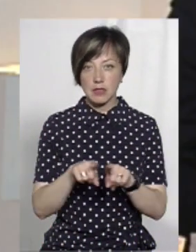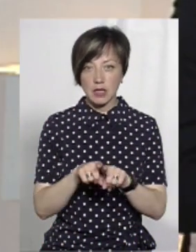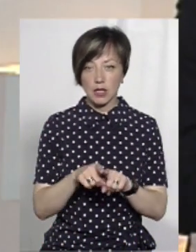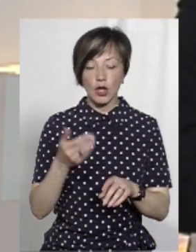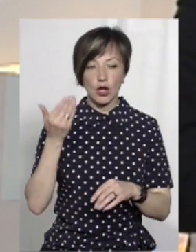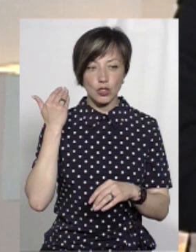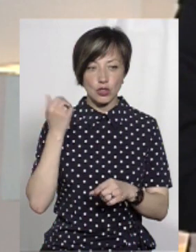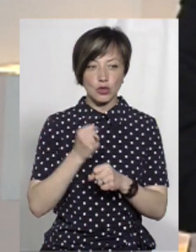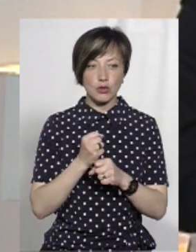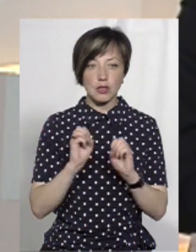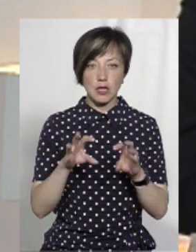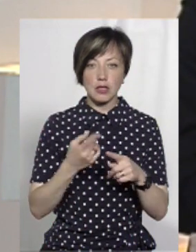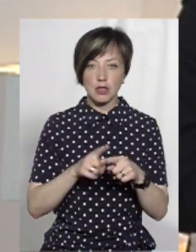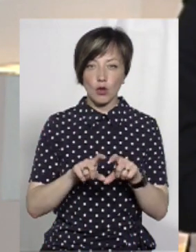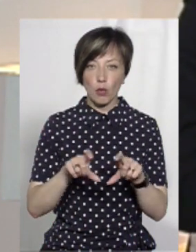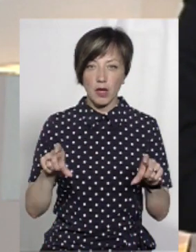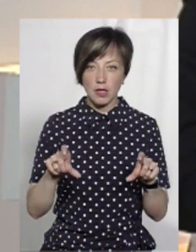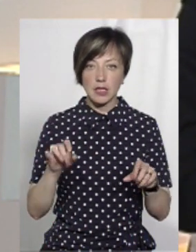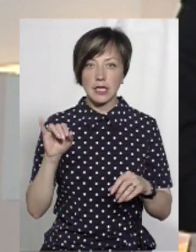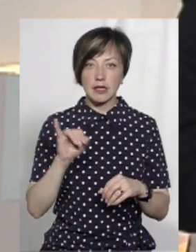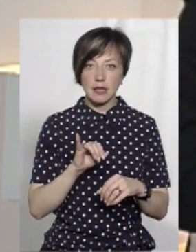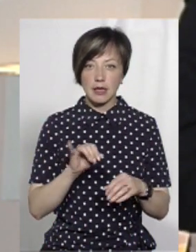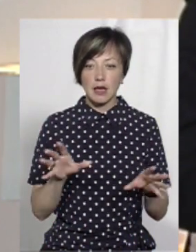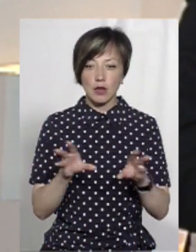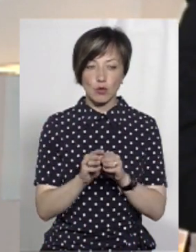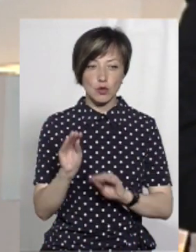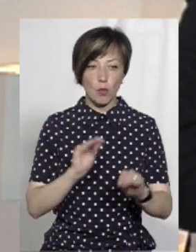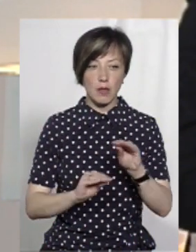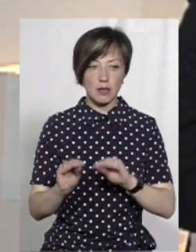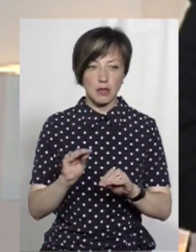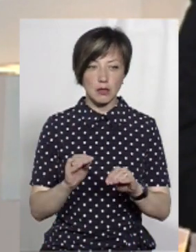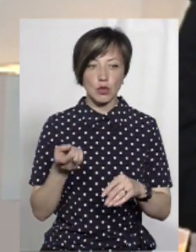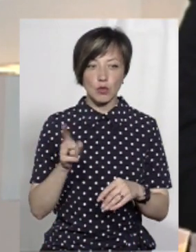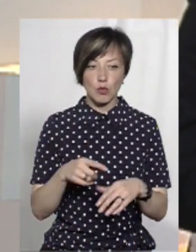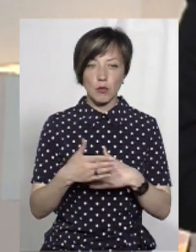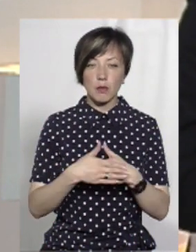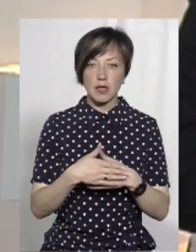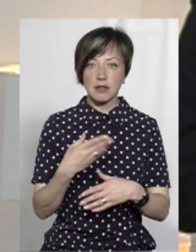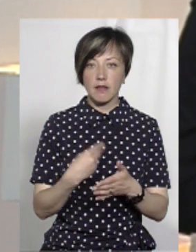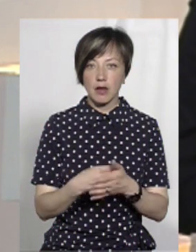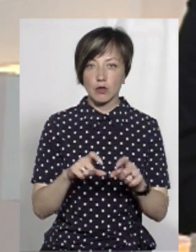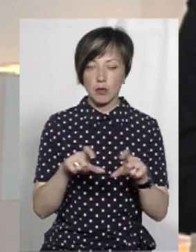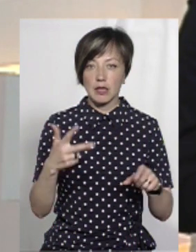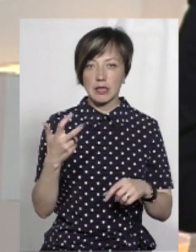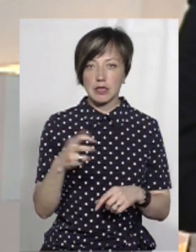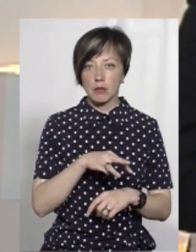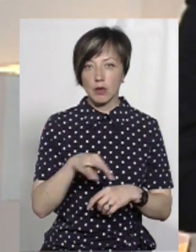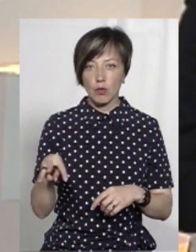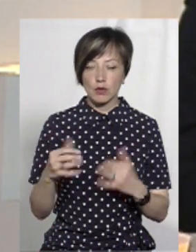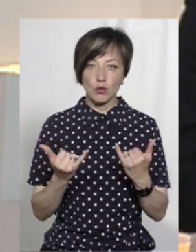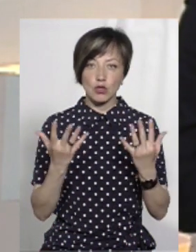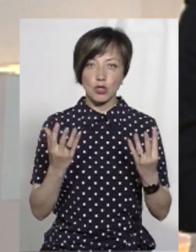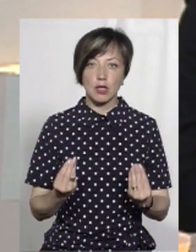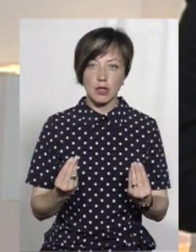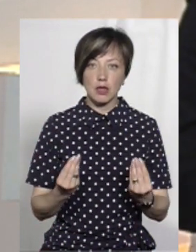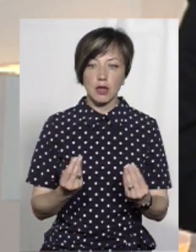раніше трошки здати цей об'єкт і разом з комплектацією. Тому приблизна вартість об'єкта буде 300 мільйонів, на